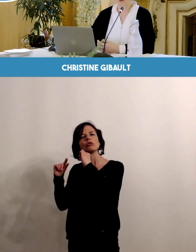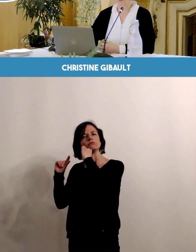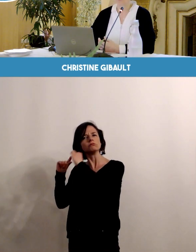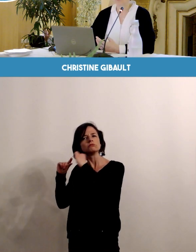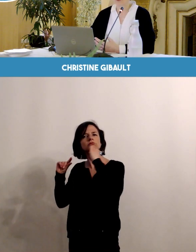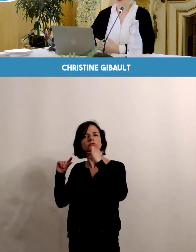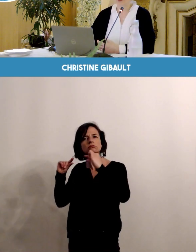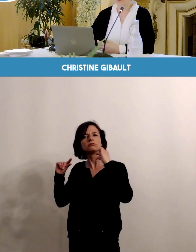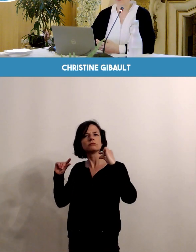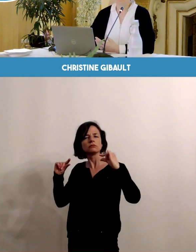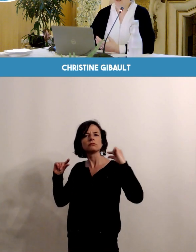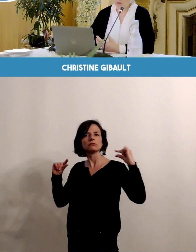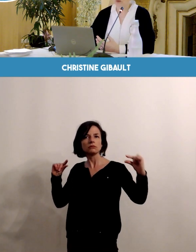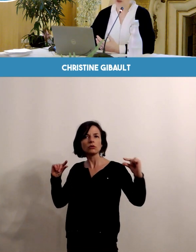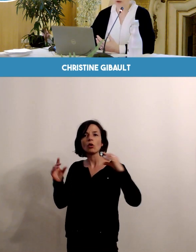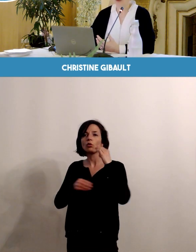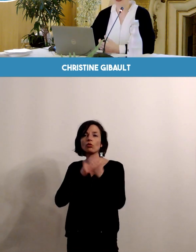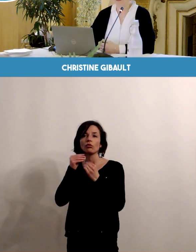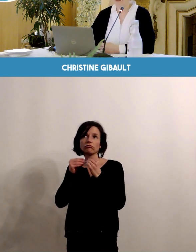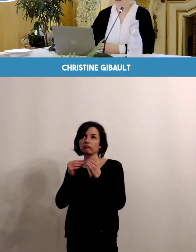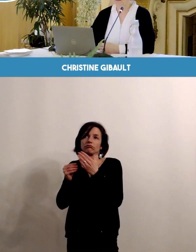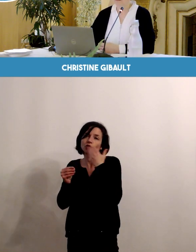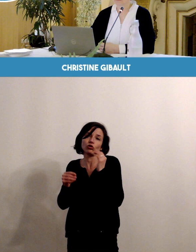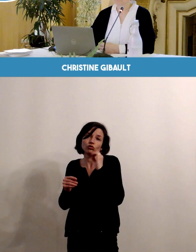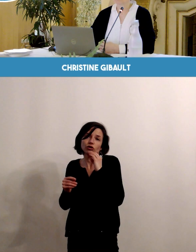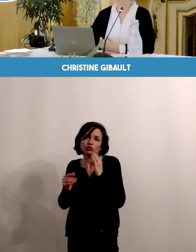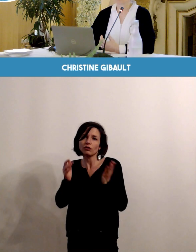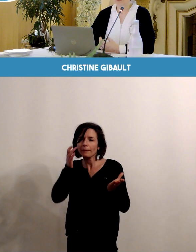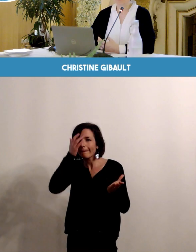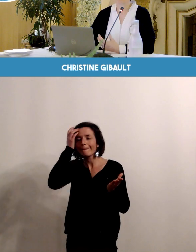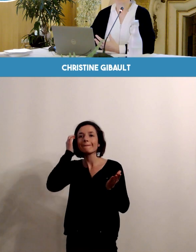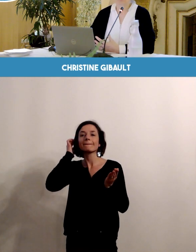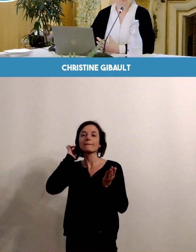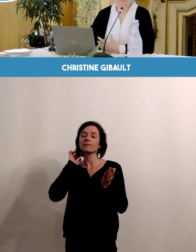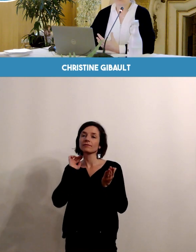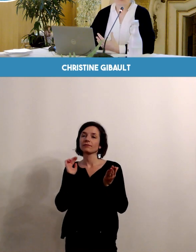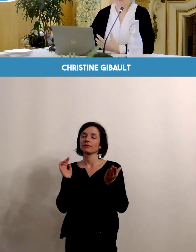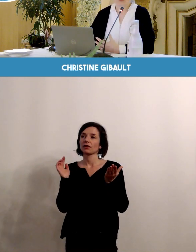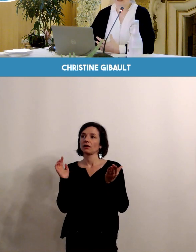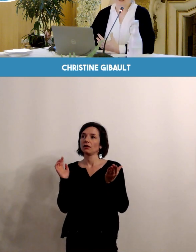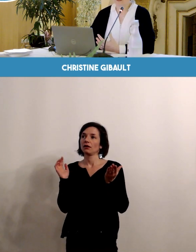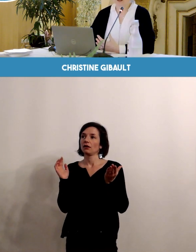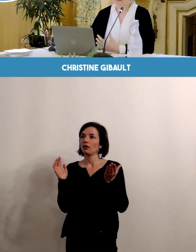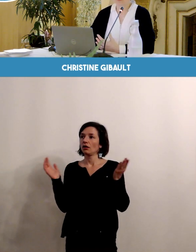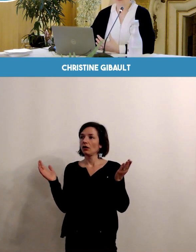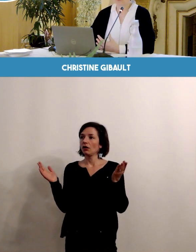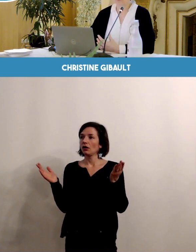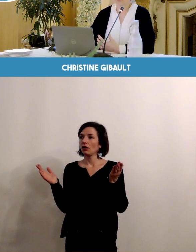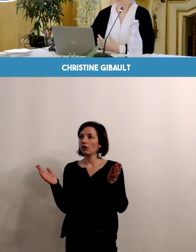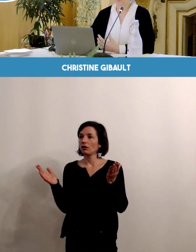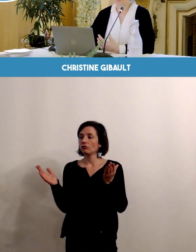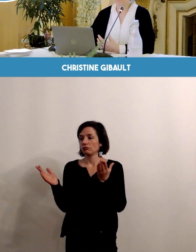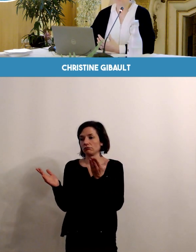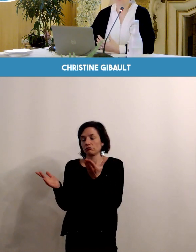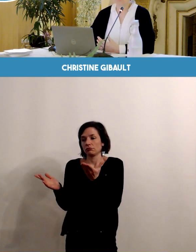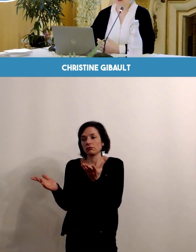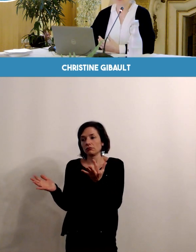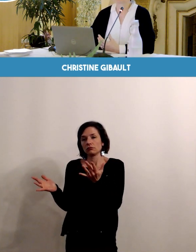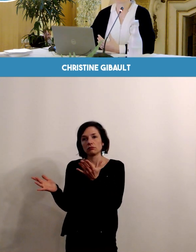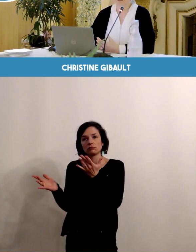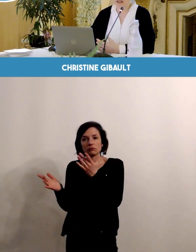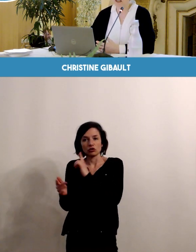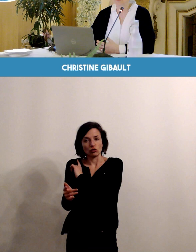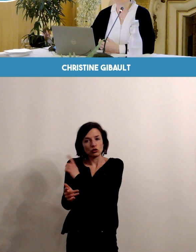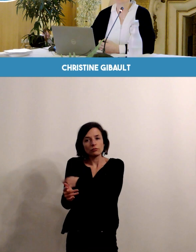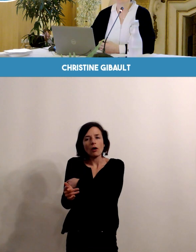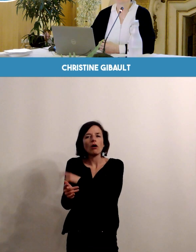idéalement tous les jours. Voilà, un certain nombre de sports